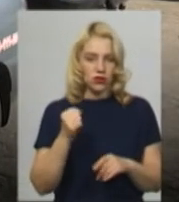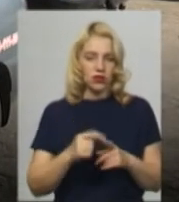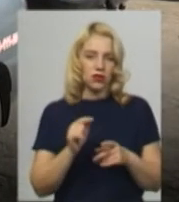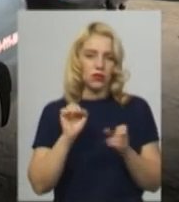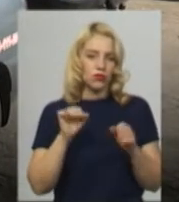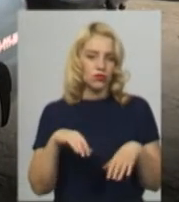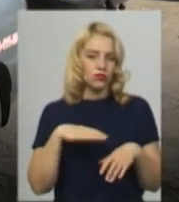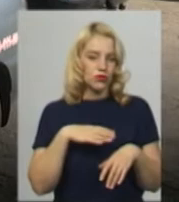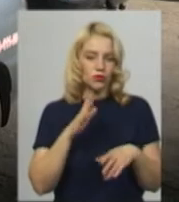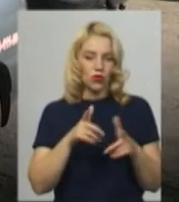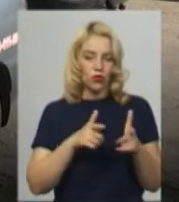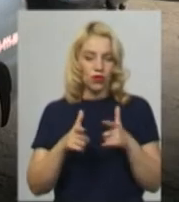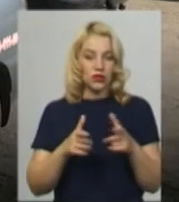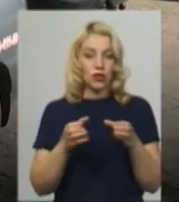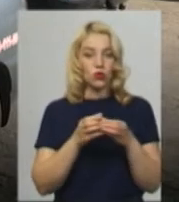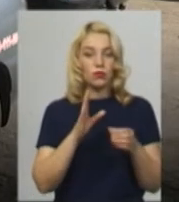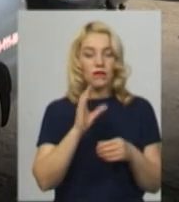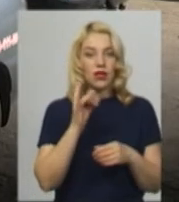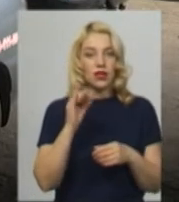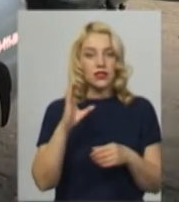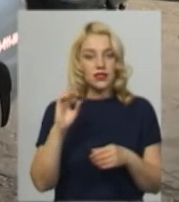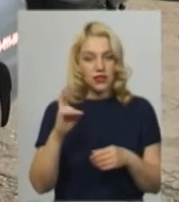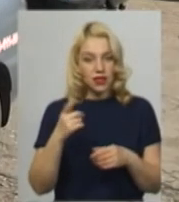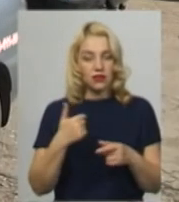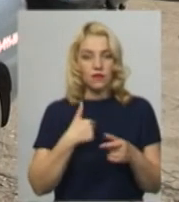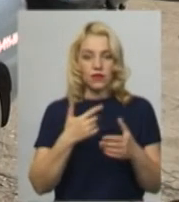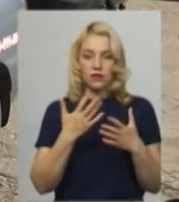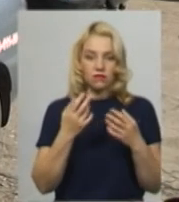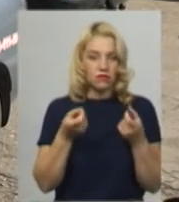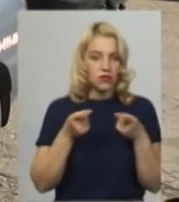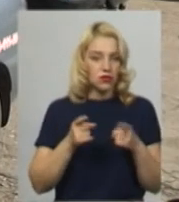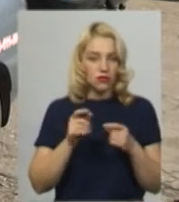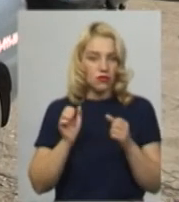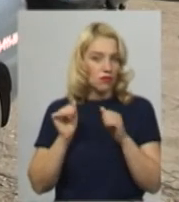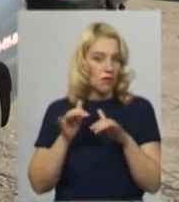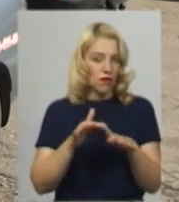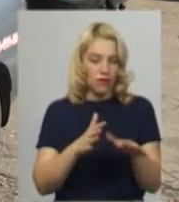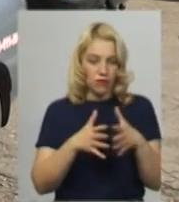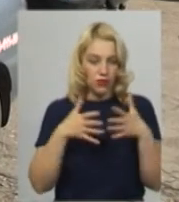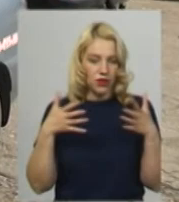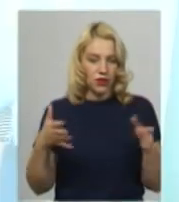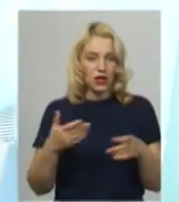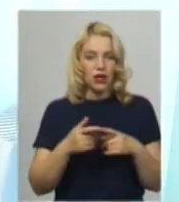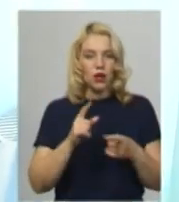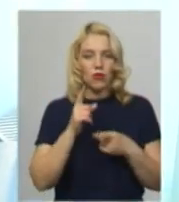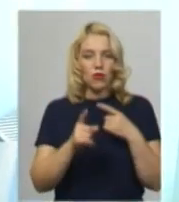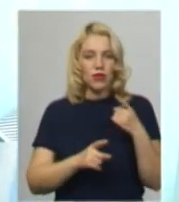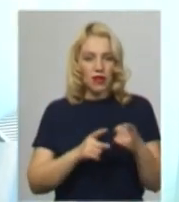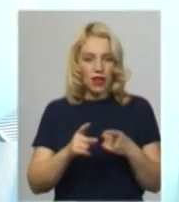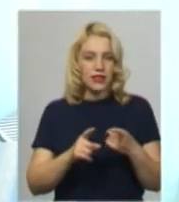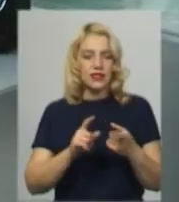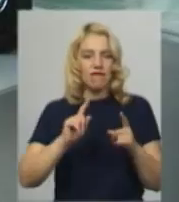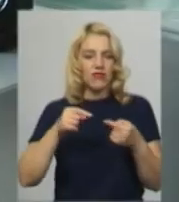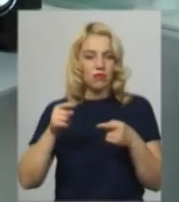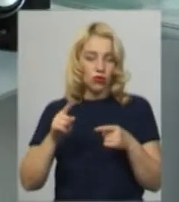Може, вже навіть будемо готувати групи на вересень. Зараз наплив дійсно великий, помінялись вимоги, тому ми скоротили наповнювальність груп. Тетяна Ворожцова,